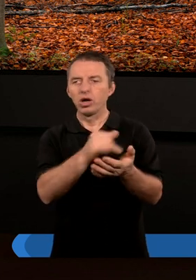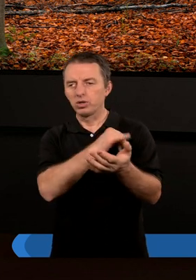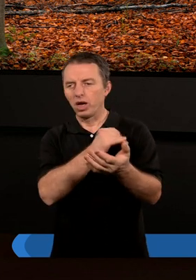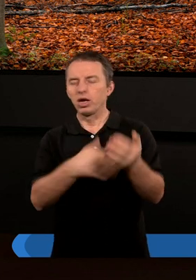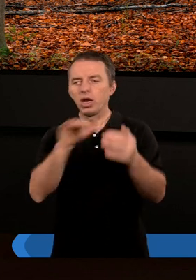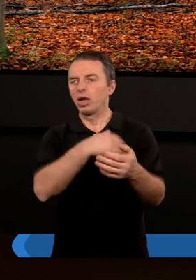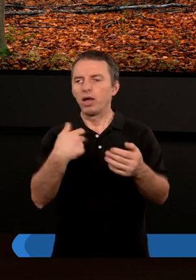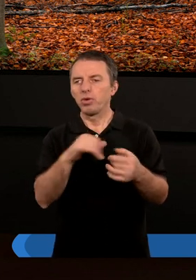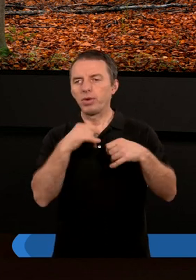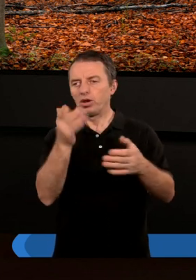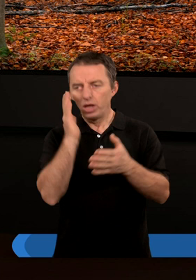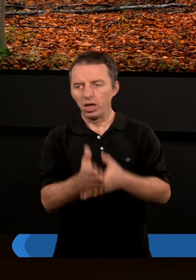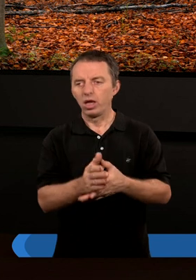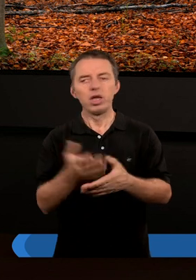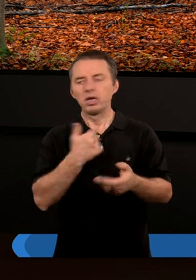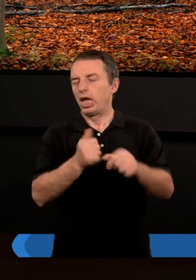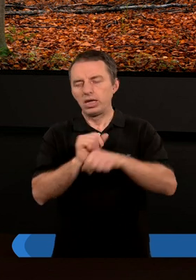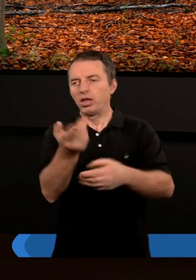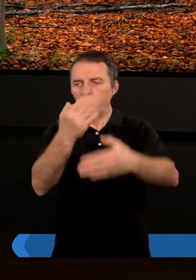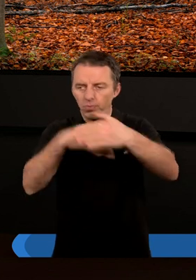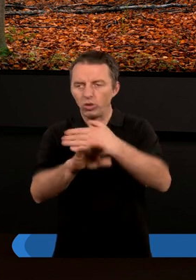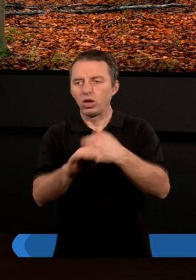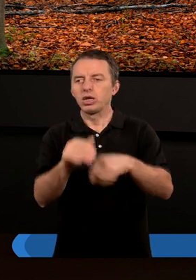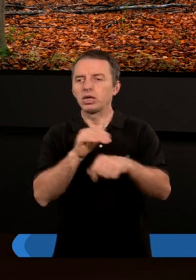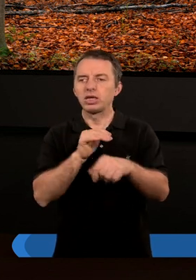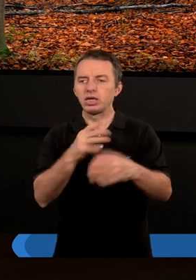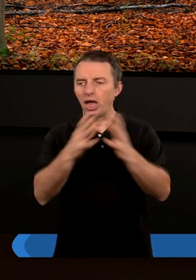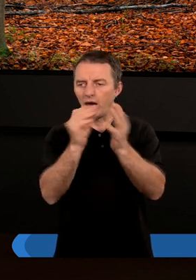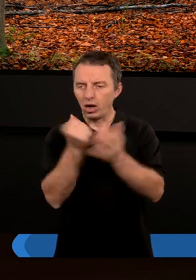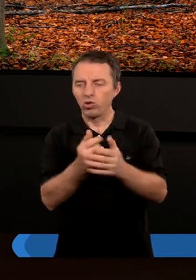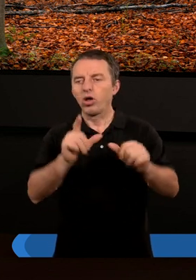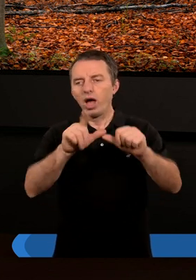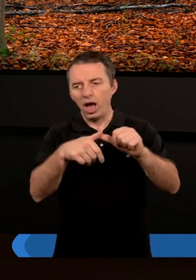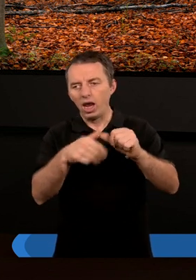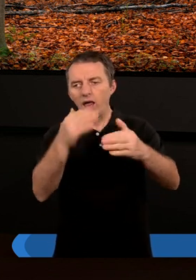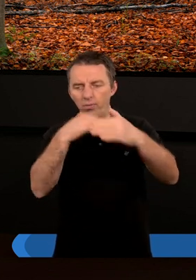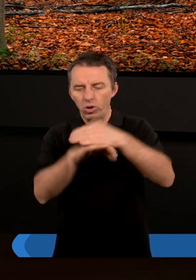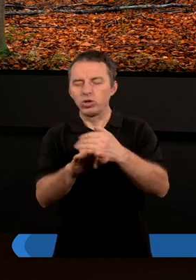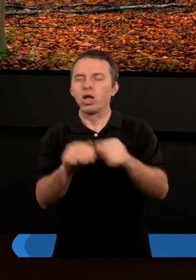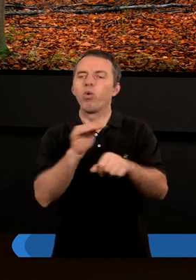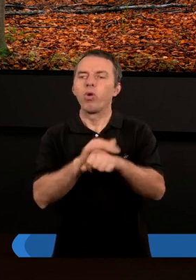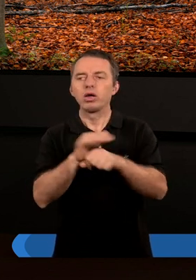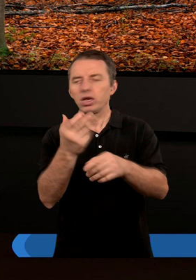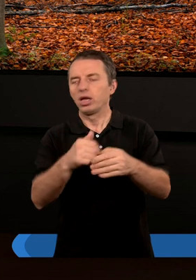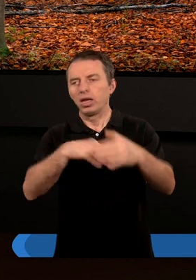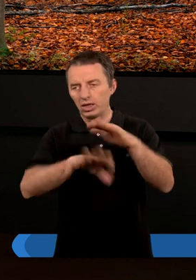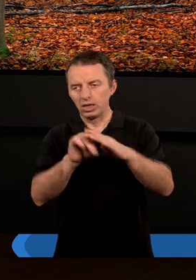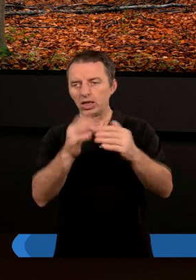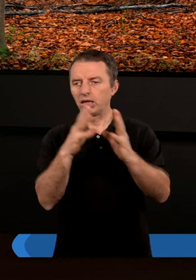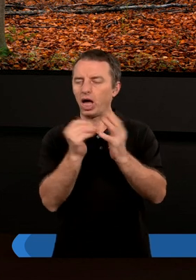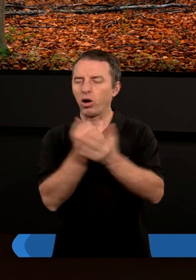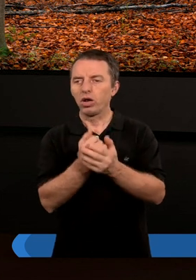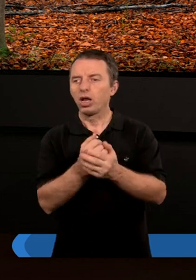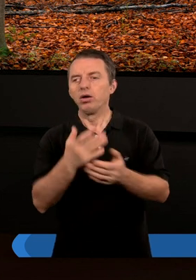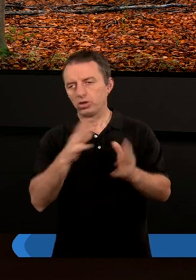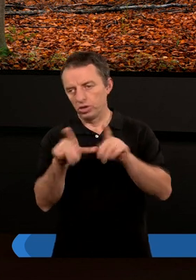Ale grzech nad wami panować nie będzie, bo nie jesteście pod zakonem, ale pod łaską. Nie jesteśmy pod zakonem. Czy to znaczy,